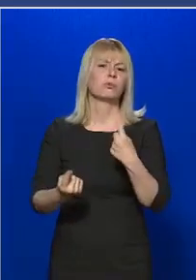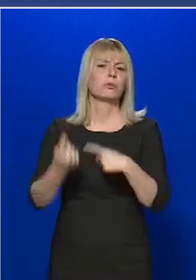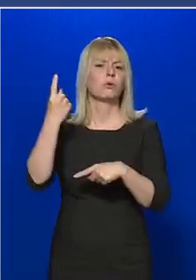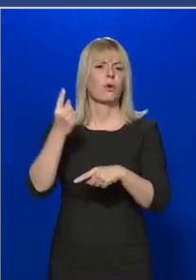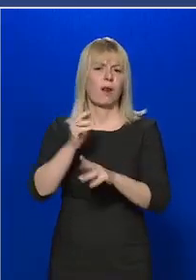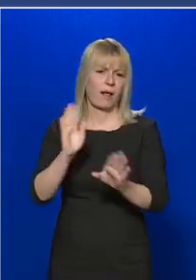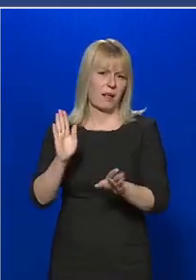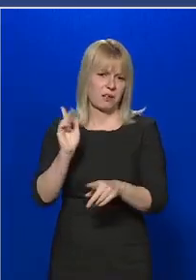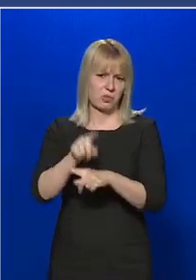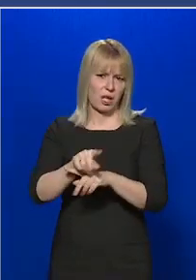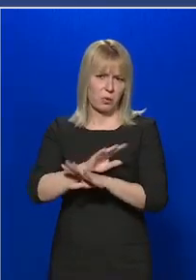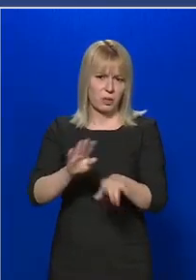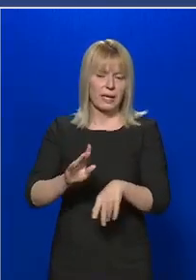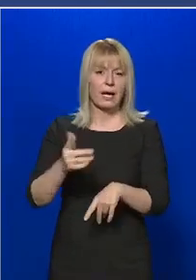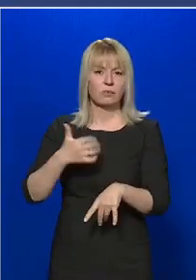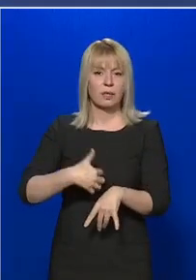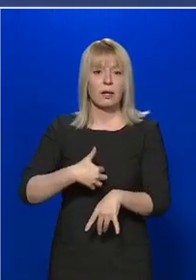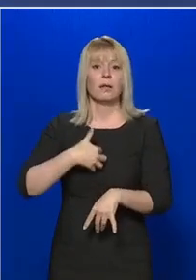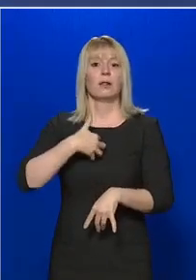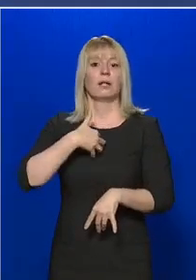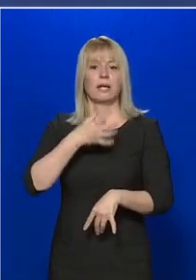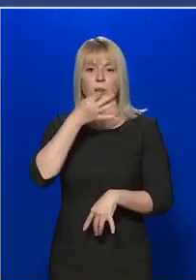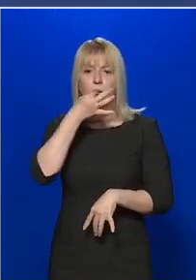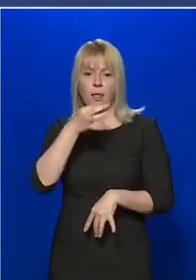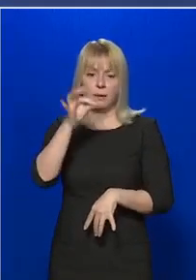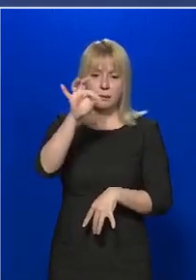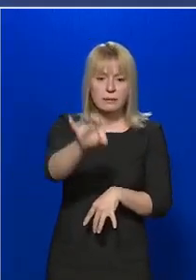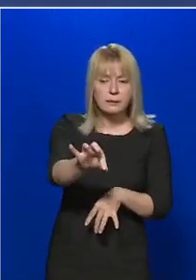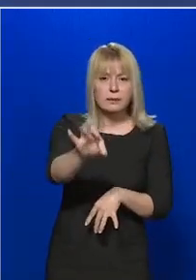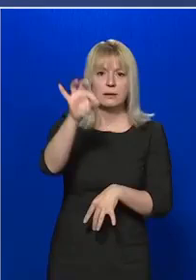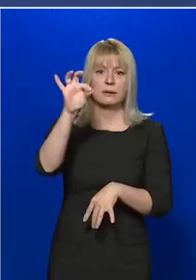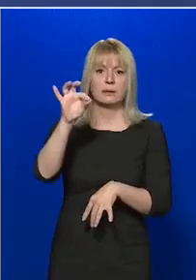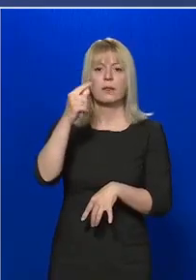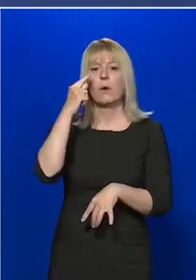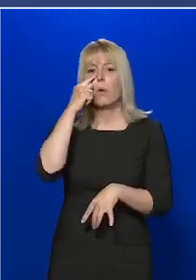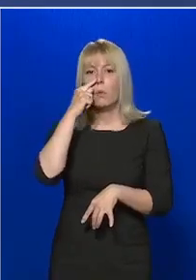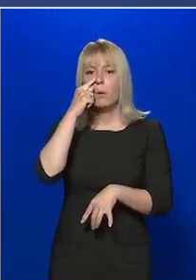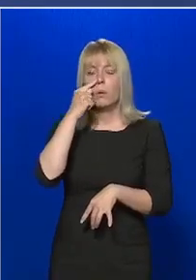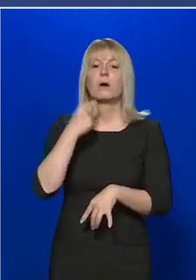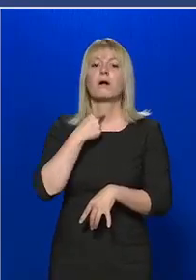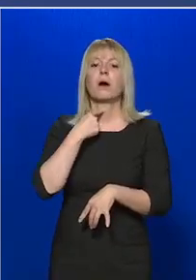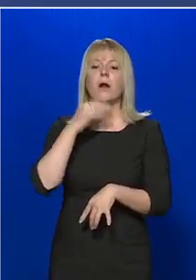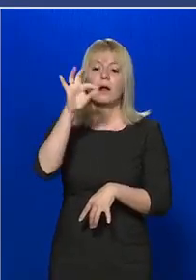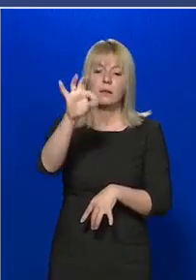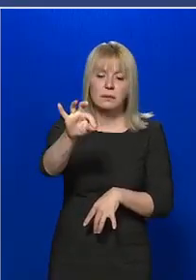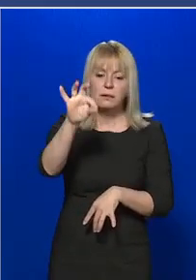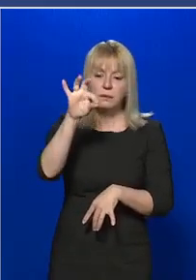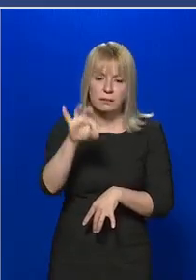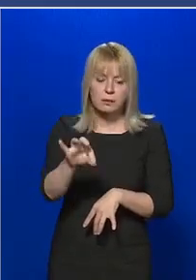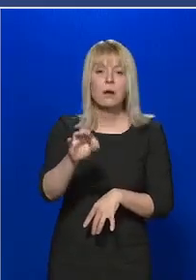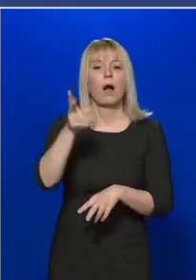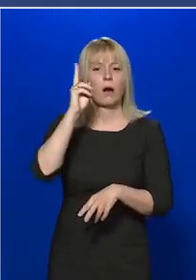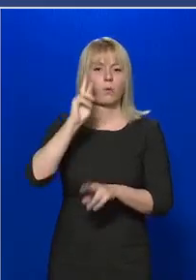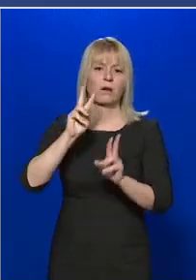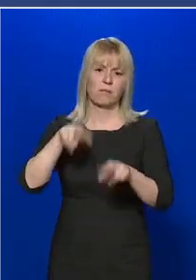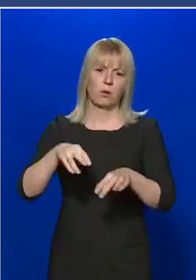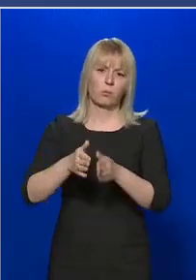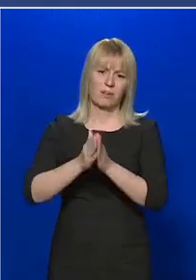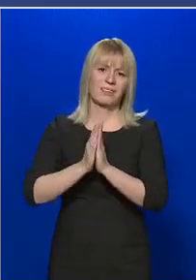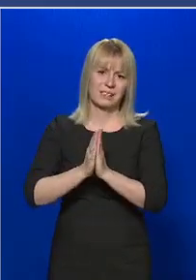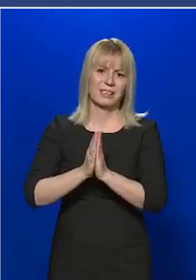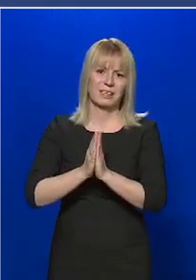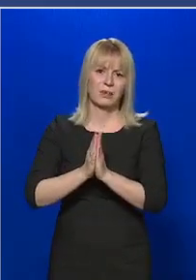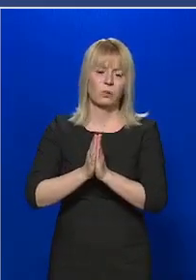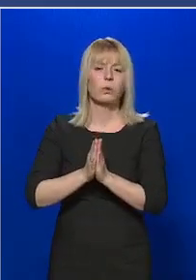léguti mintavétel történik az orrból és a garabból, akkor valóban azt kérjük,